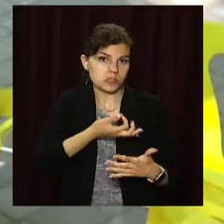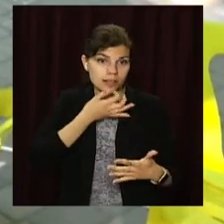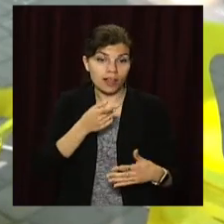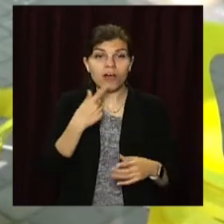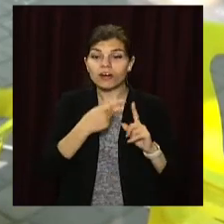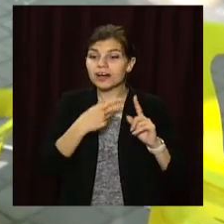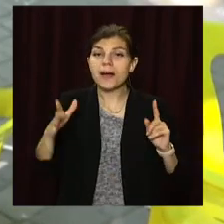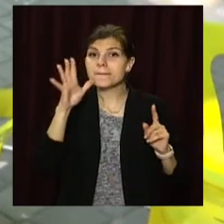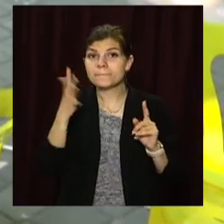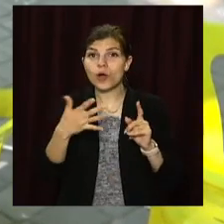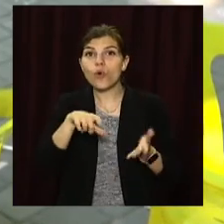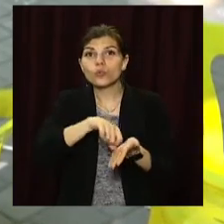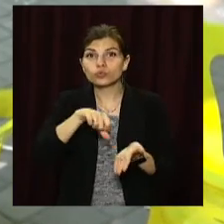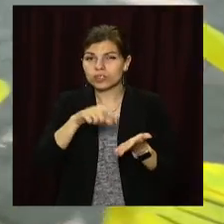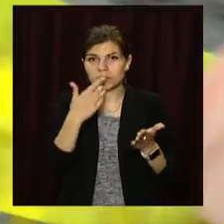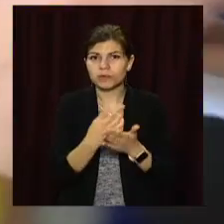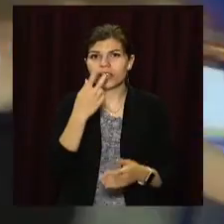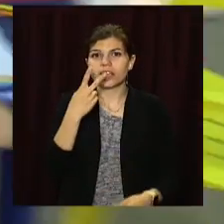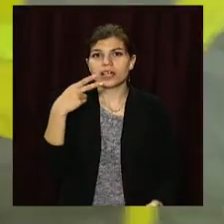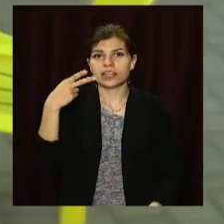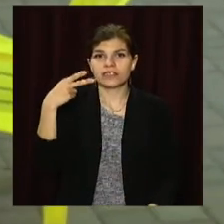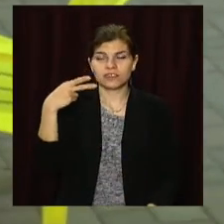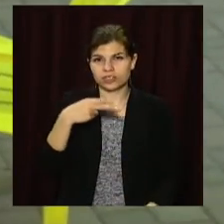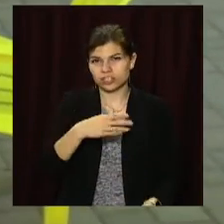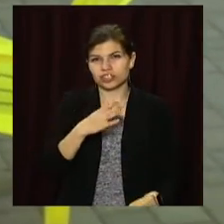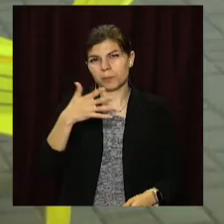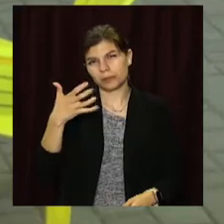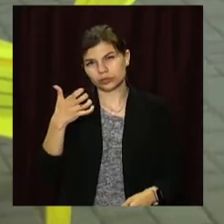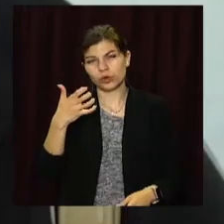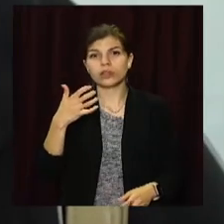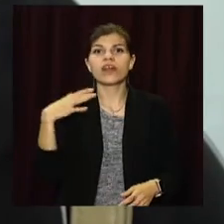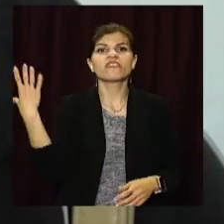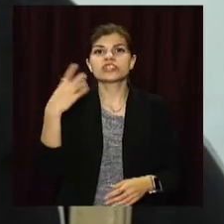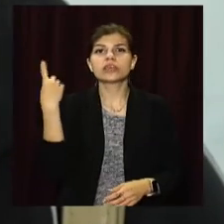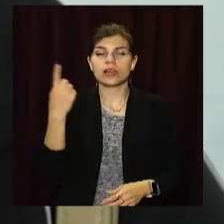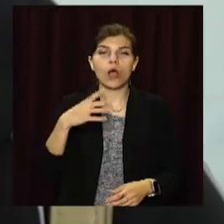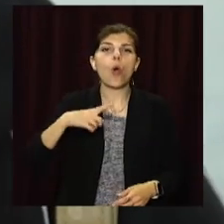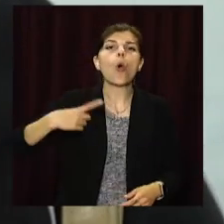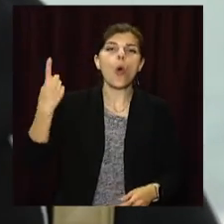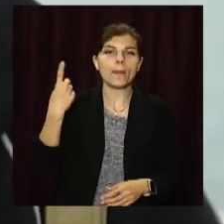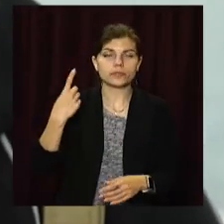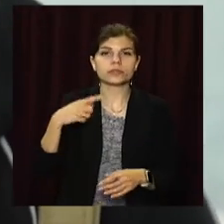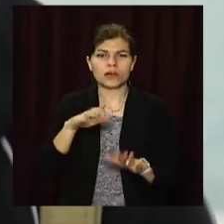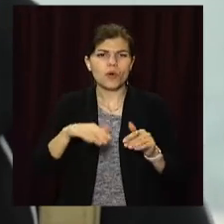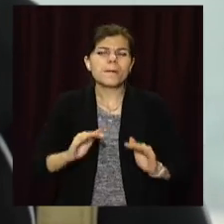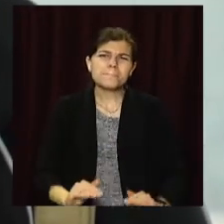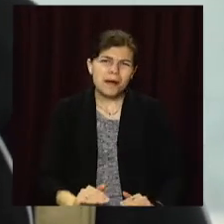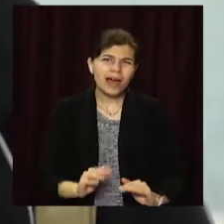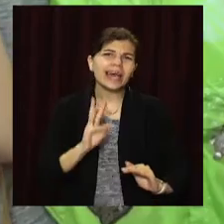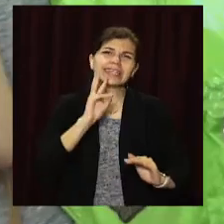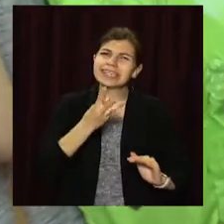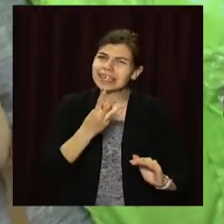існування проєкту у ньому взяли участь понад 2,5 тисячі дітей з усієї області. Роботи могли відправляти зовсім маленькі,